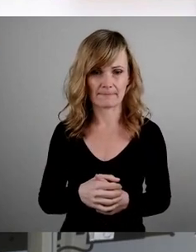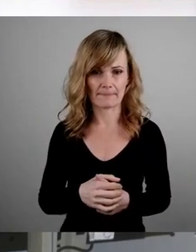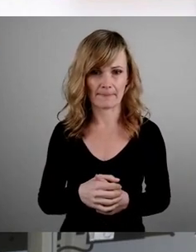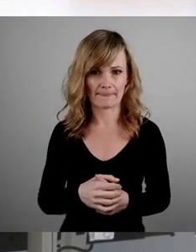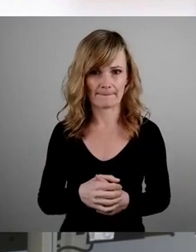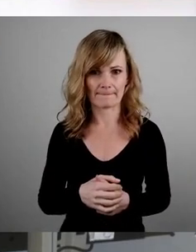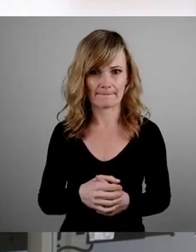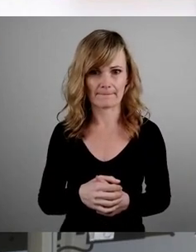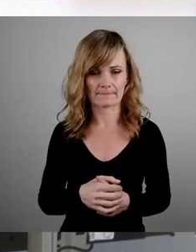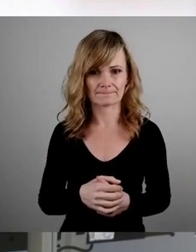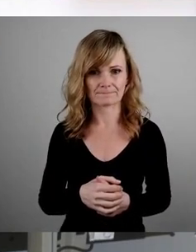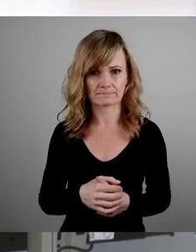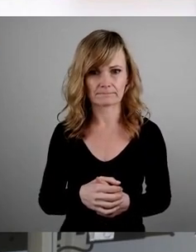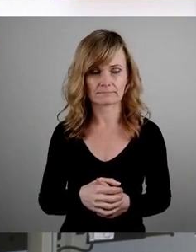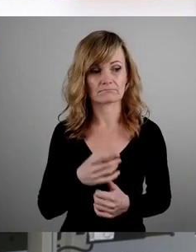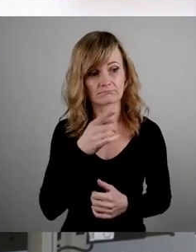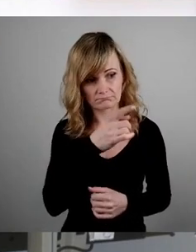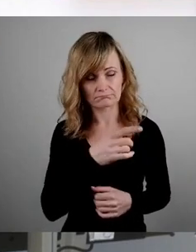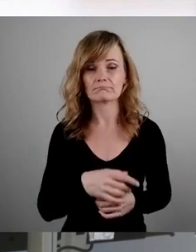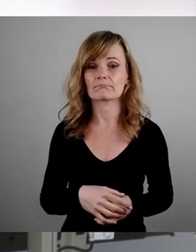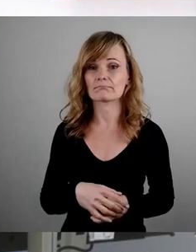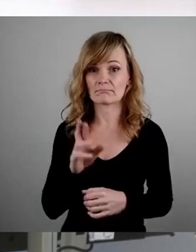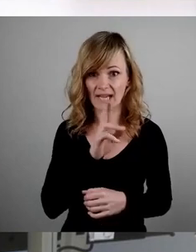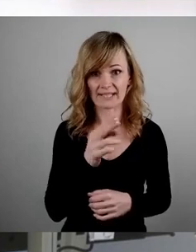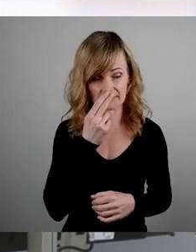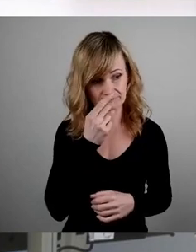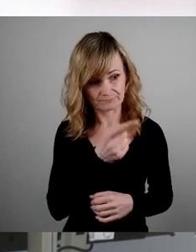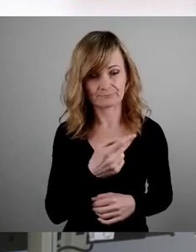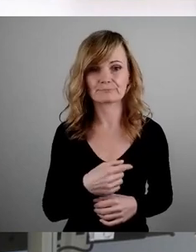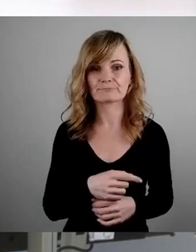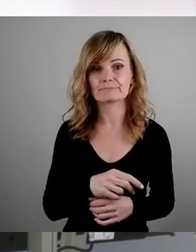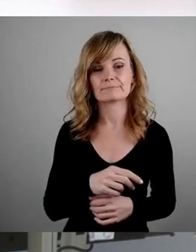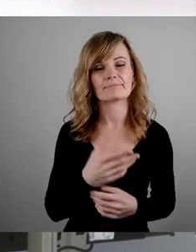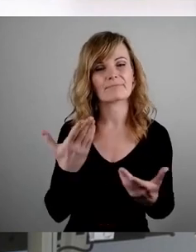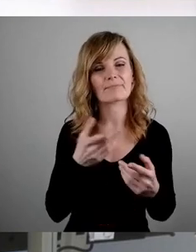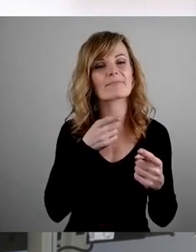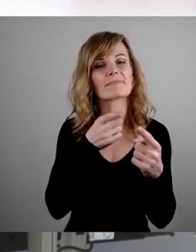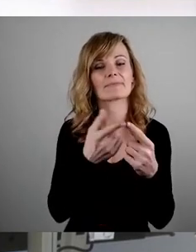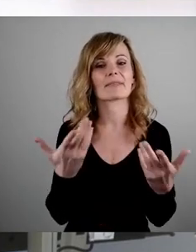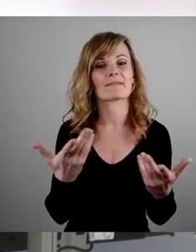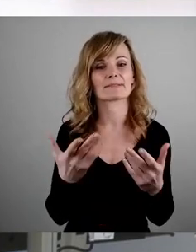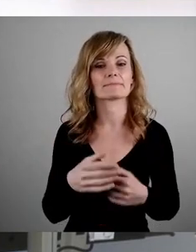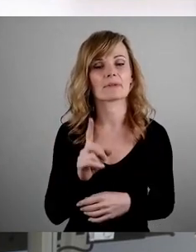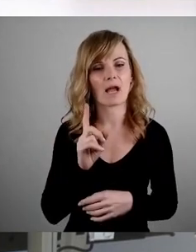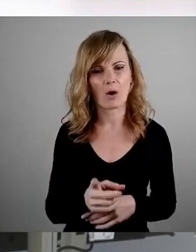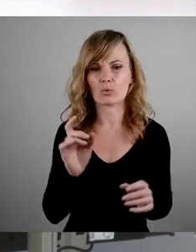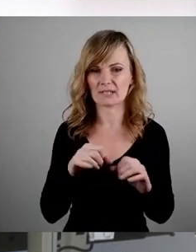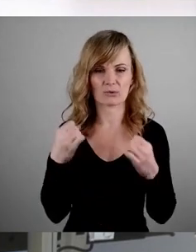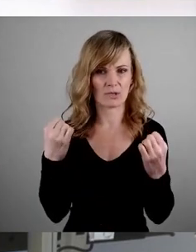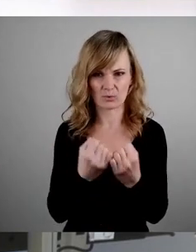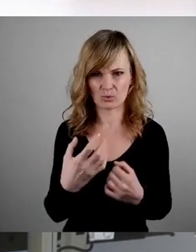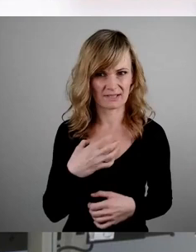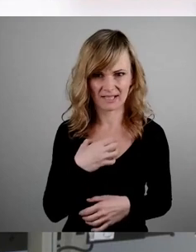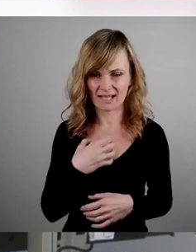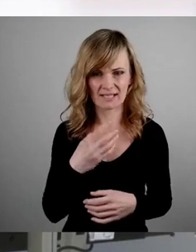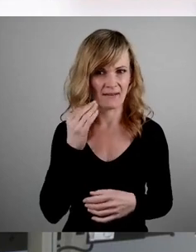rechten Seite wurde hier ja schon deutlich, auf wen Sie hier abzielen. Und dabei verkennen Sie tatsächlich auch die Situation auf dem Dresdner Wohnungsmarkt.